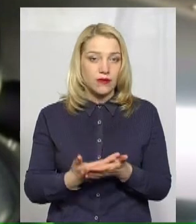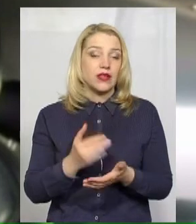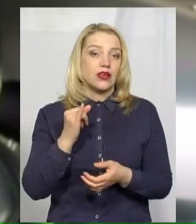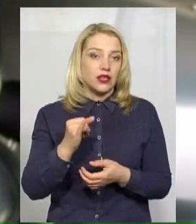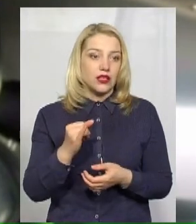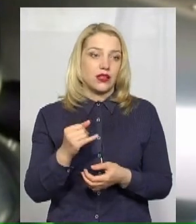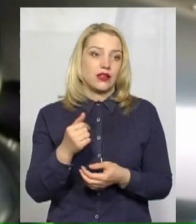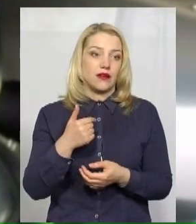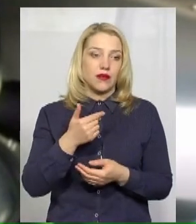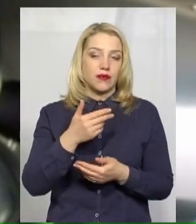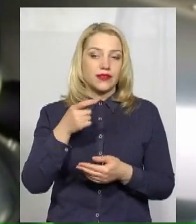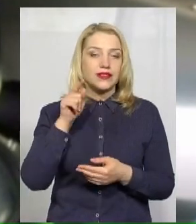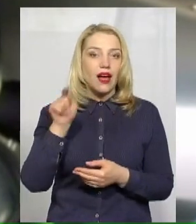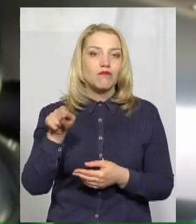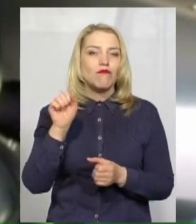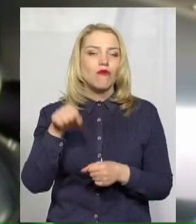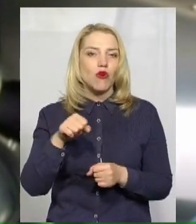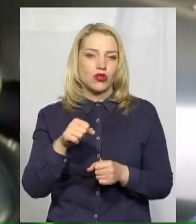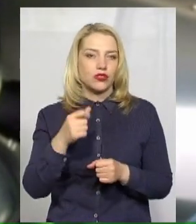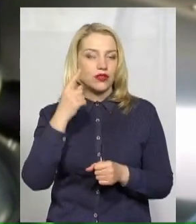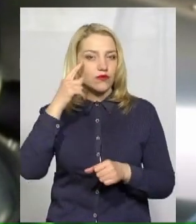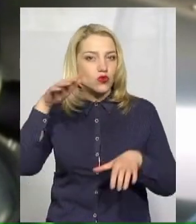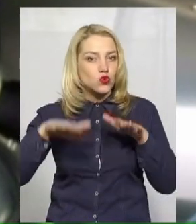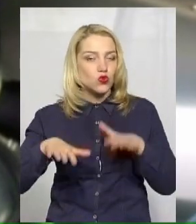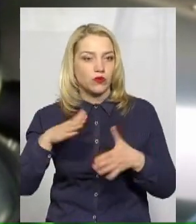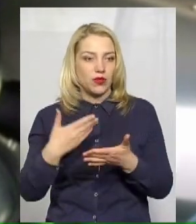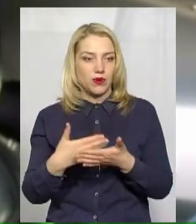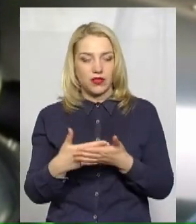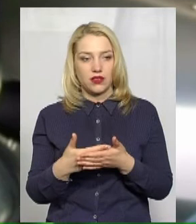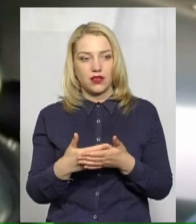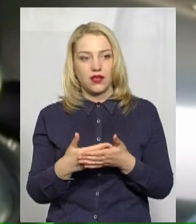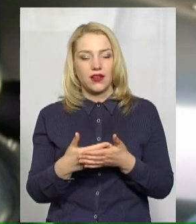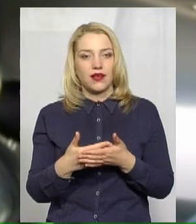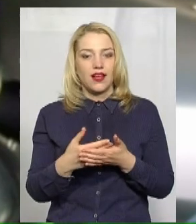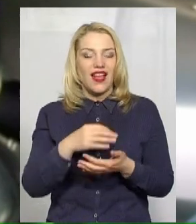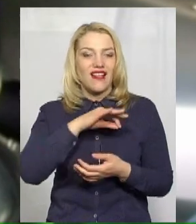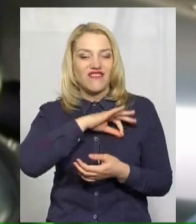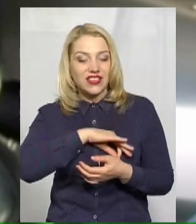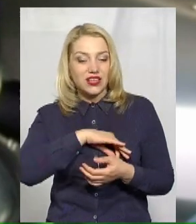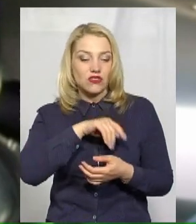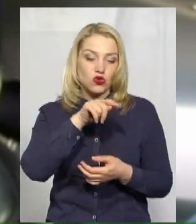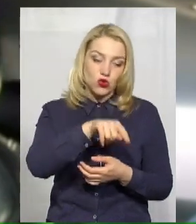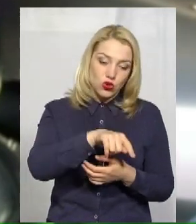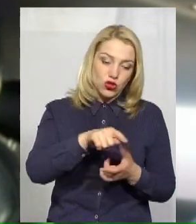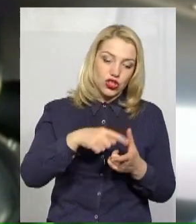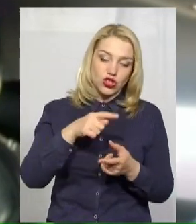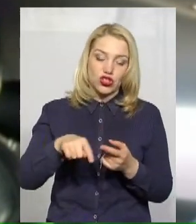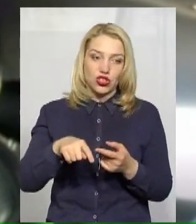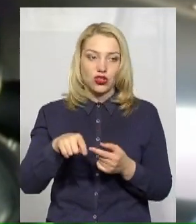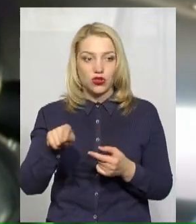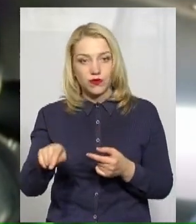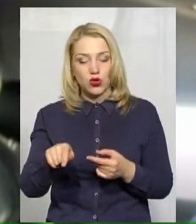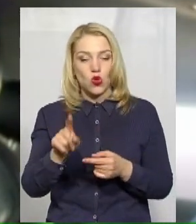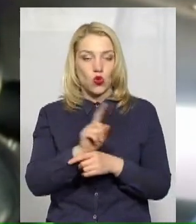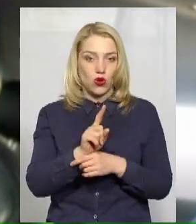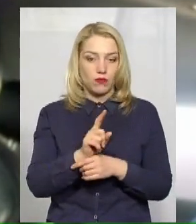можна піддати сумніву, скажімо так, ефективність тої чи іншої норми. Але закон є закон, його потрібно виконувати.